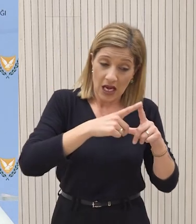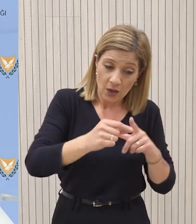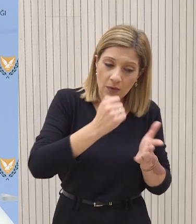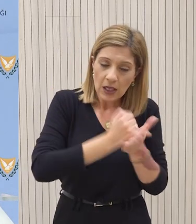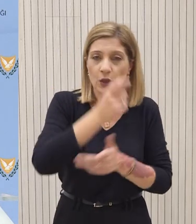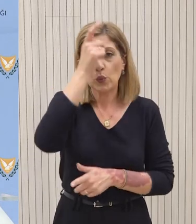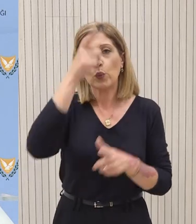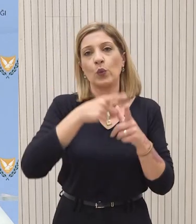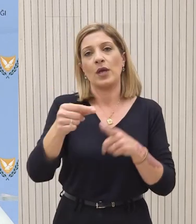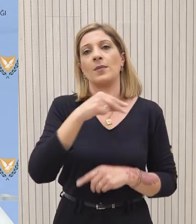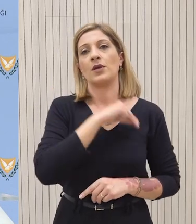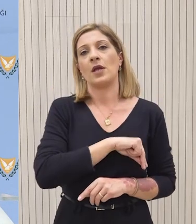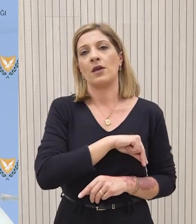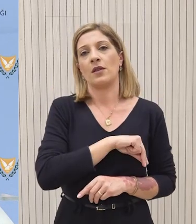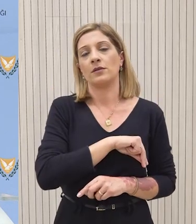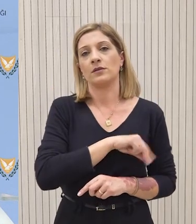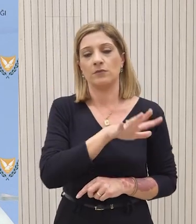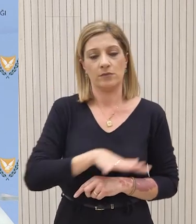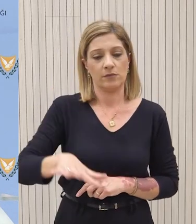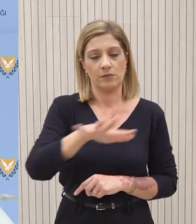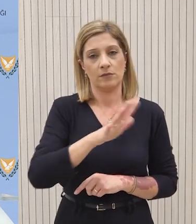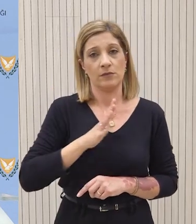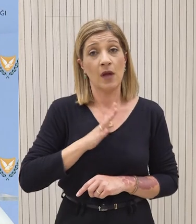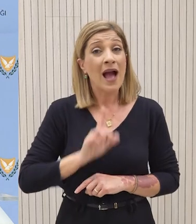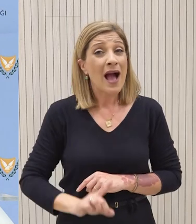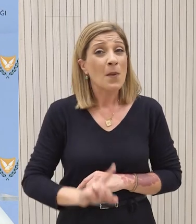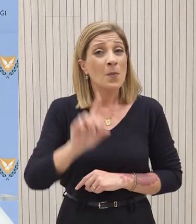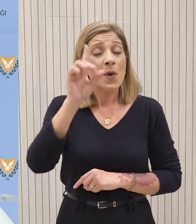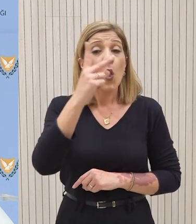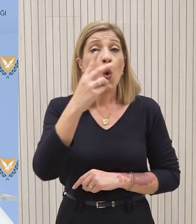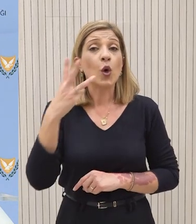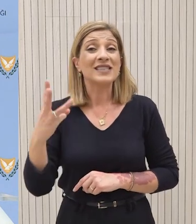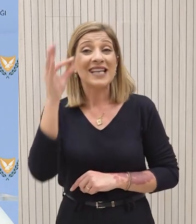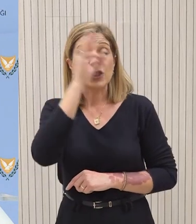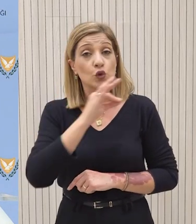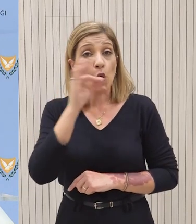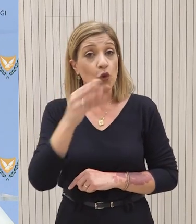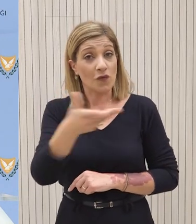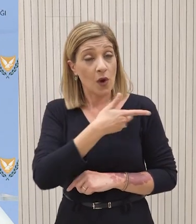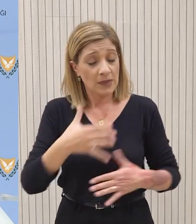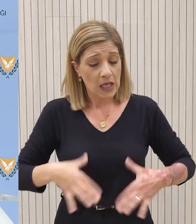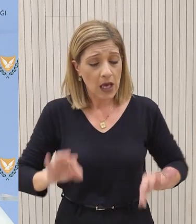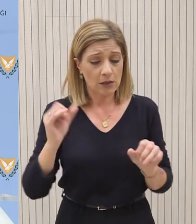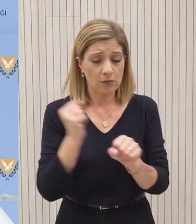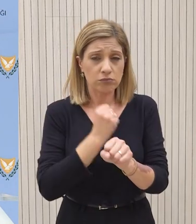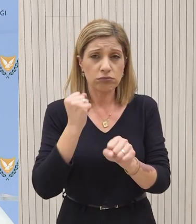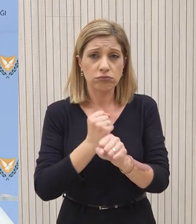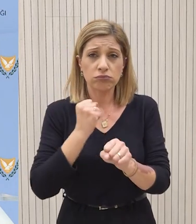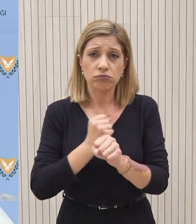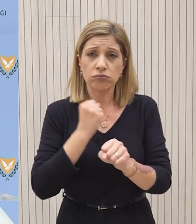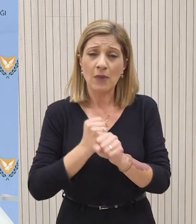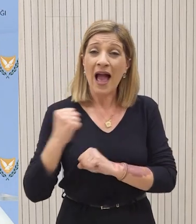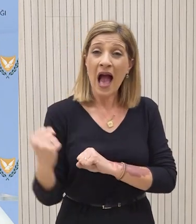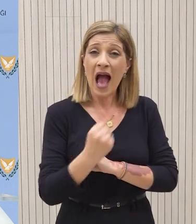και των τουρκοκυπρίων κατοίγων της κοινότητας. Από την πρώτη στιγμή, 23 Οκτωβρίου, εργαστήκαμε, ξεκινήσαμε εργασίες σύμφωνα αυστηρότατα